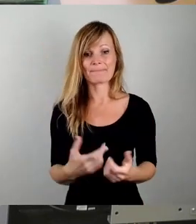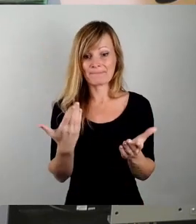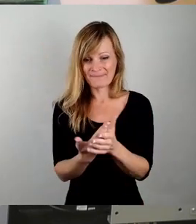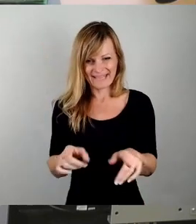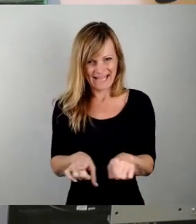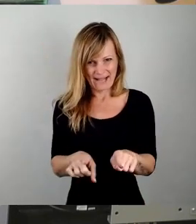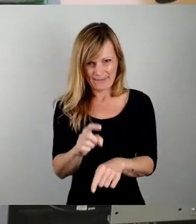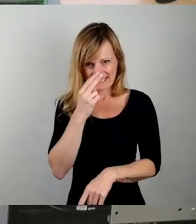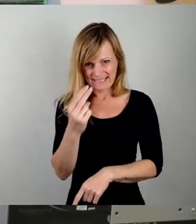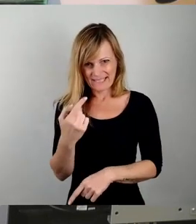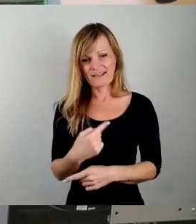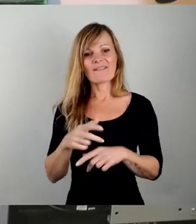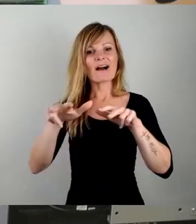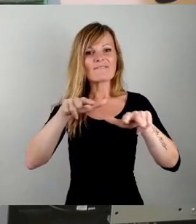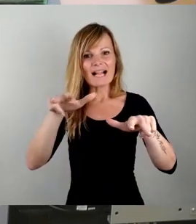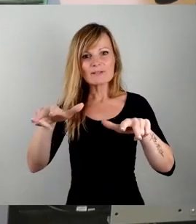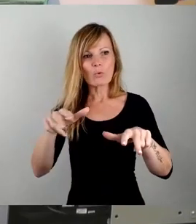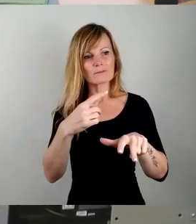wir die Verwaltung ermächtigen,